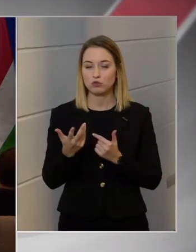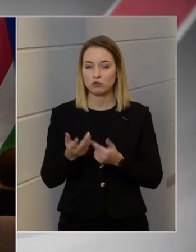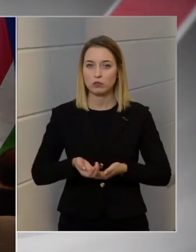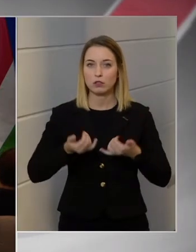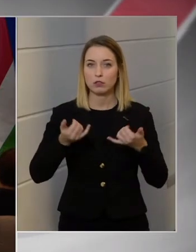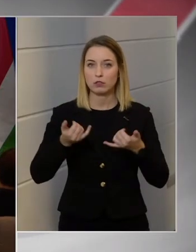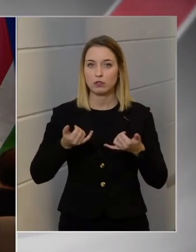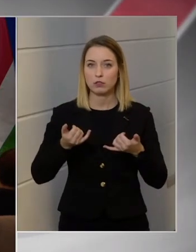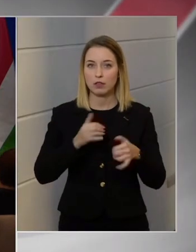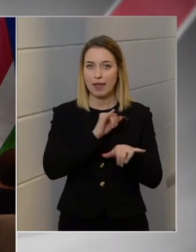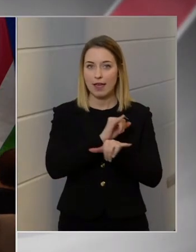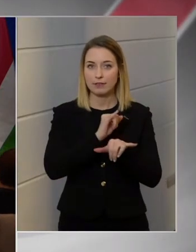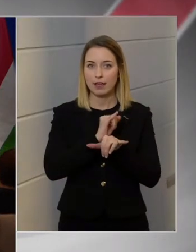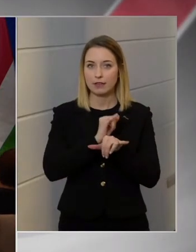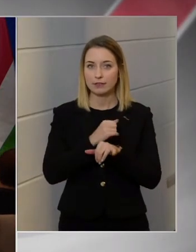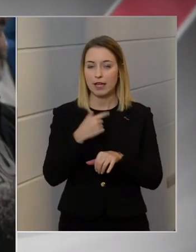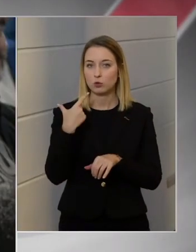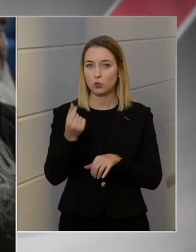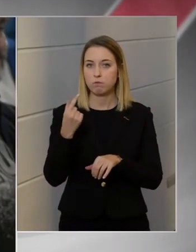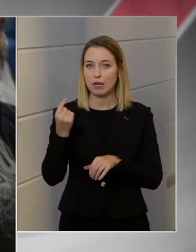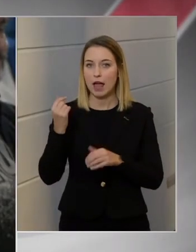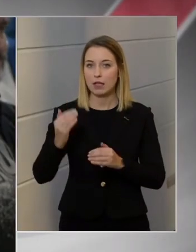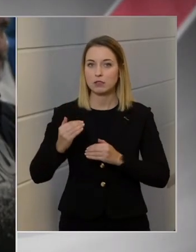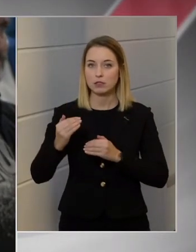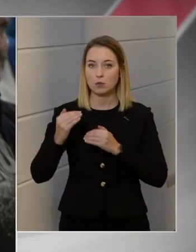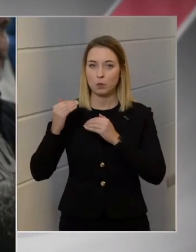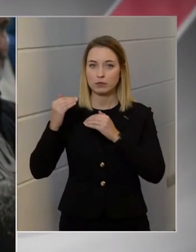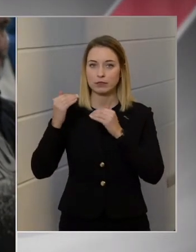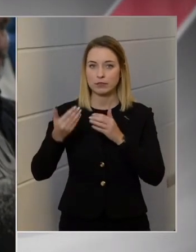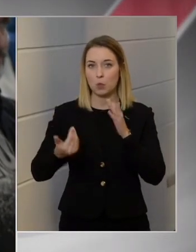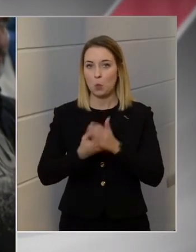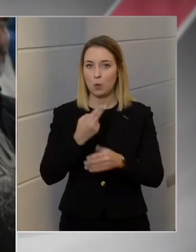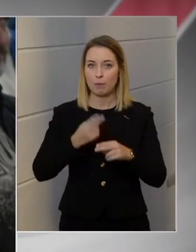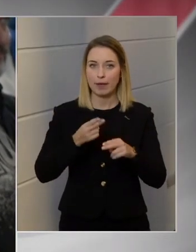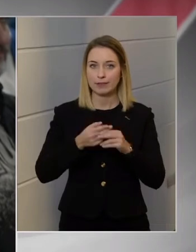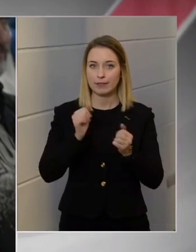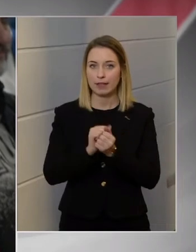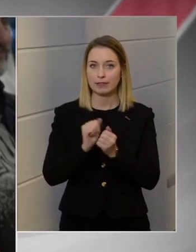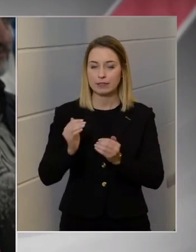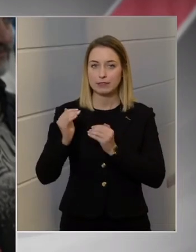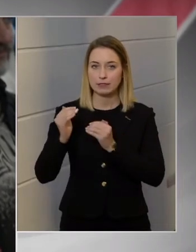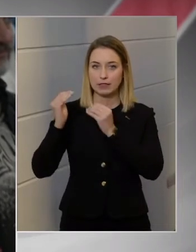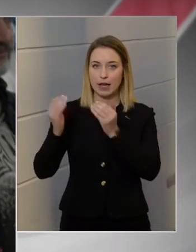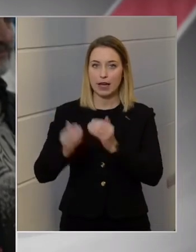hetente duplázódik körülbelül az új betegek száma.